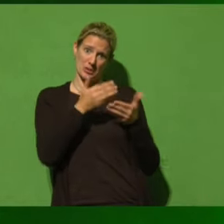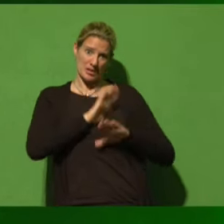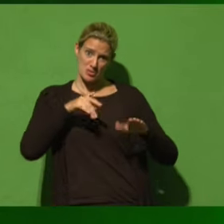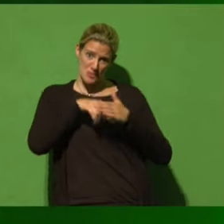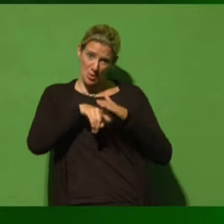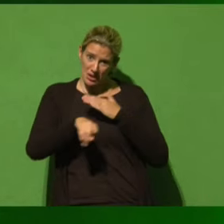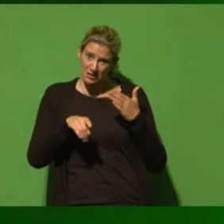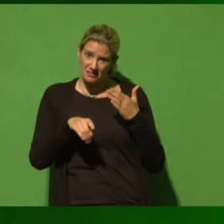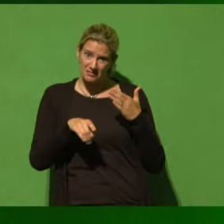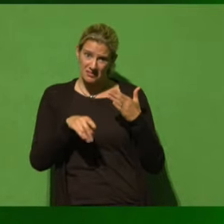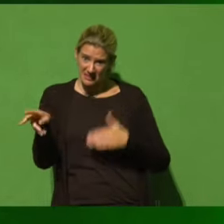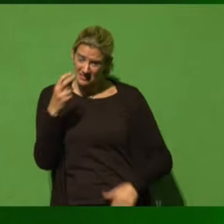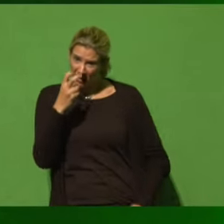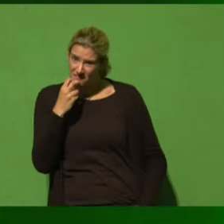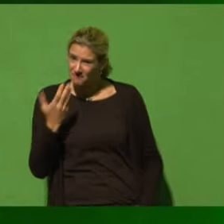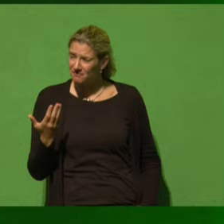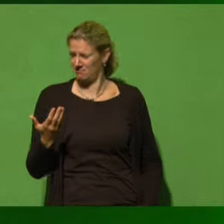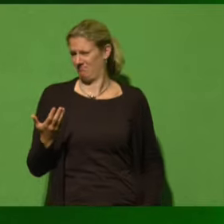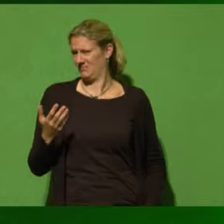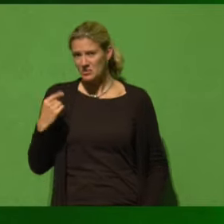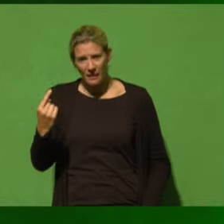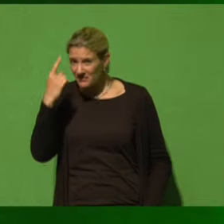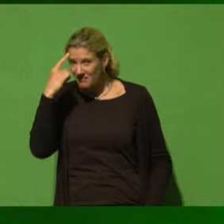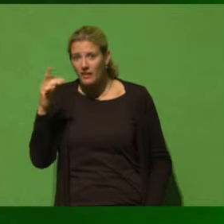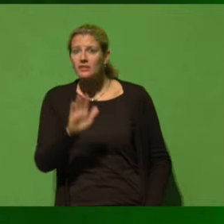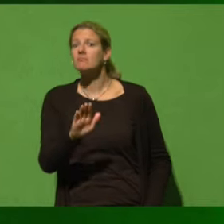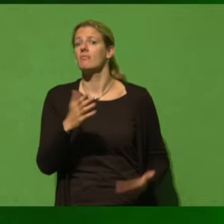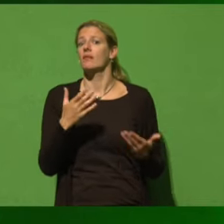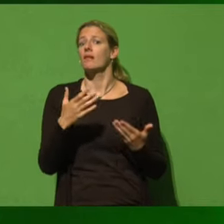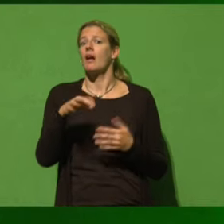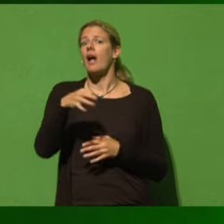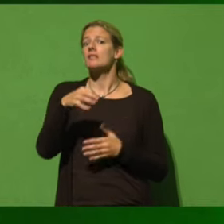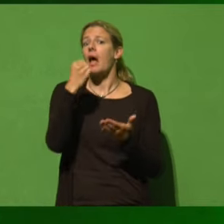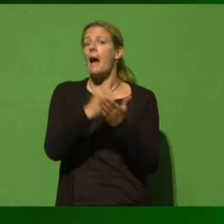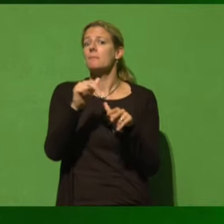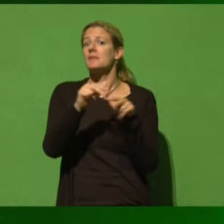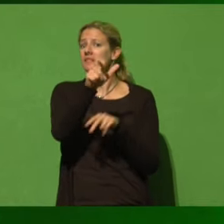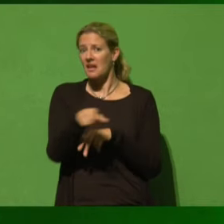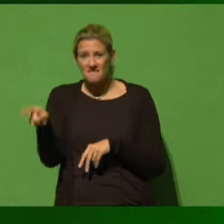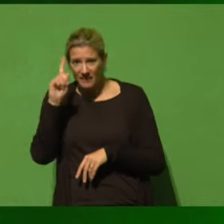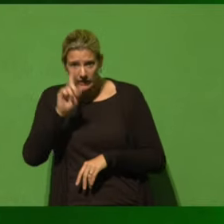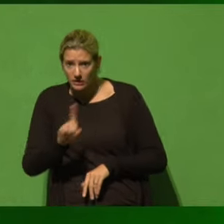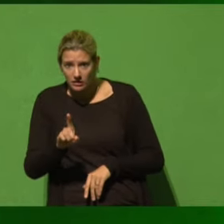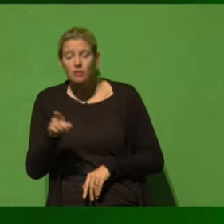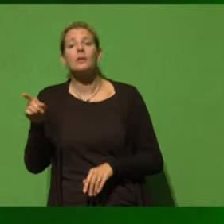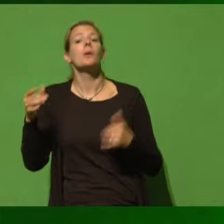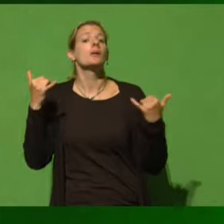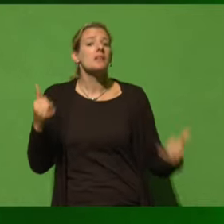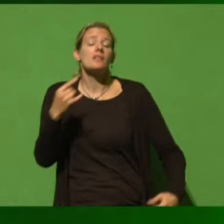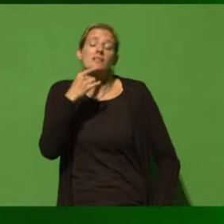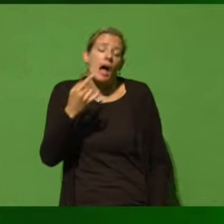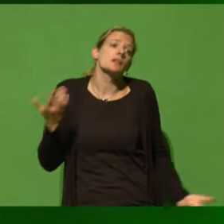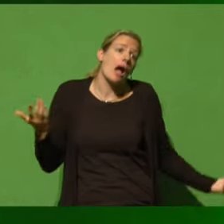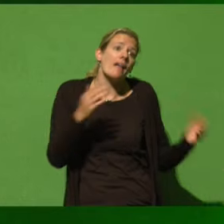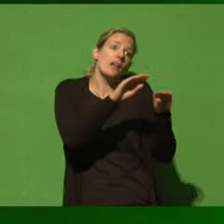Und dass sie wirklich nicht weiß, was ihr eigener Kanzleramtsminister öffentlich erklärt, dass sie jetzt sagt, nach bestem Wissen